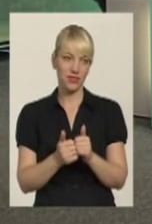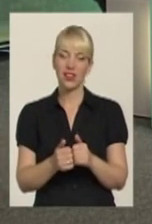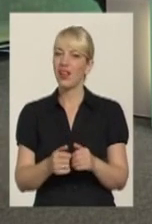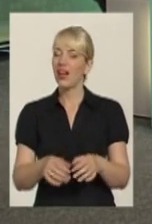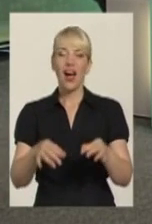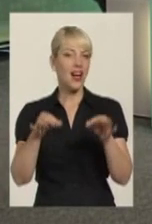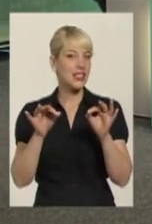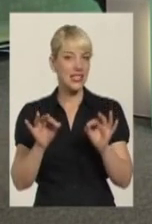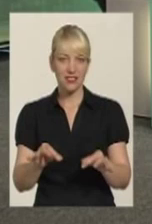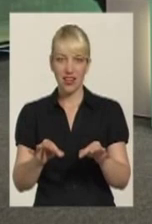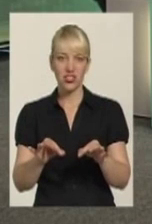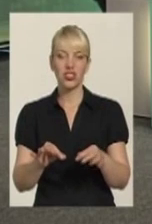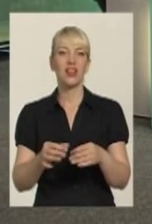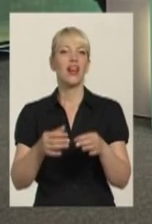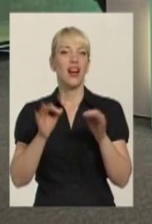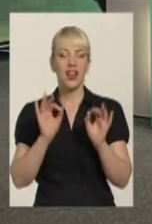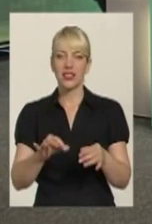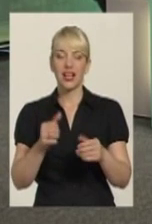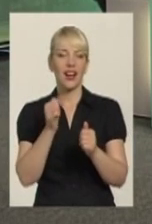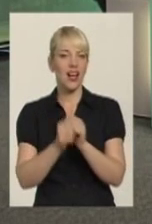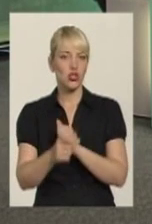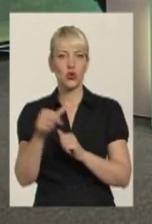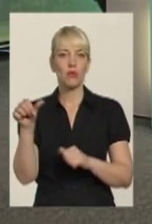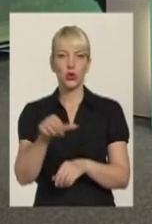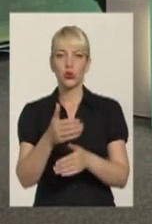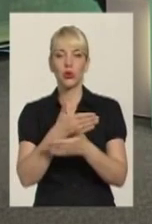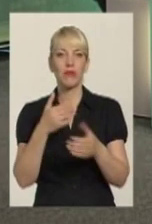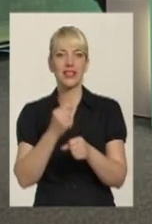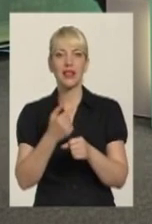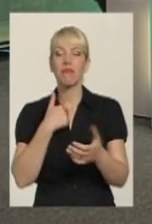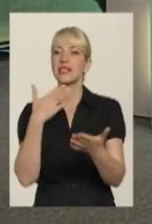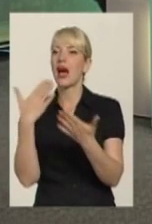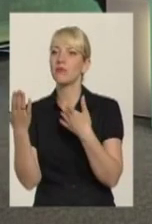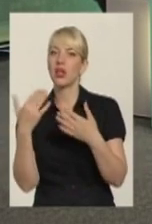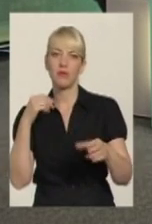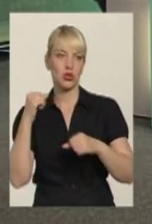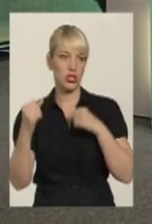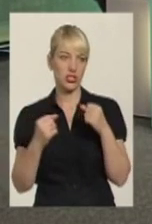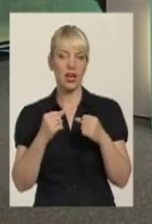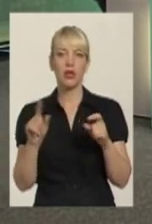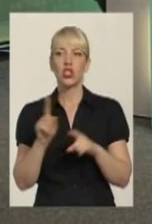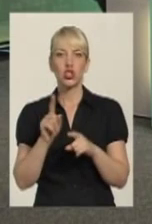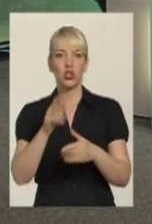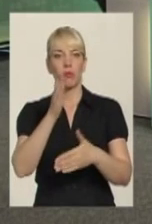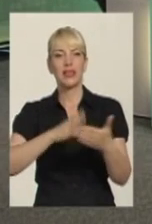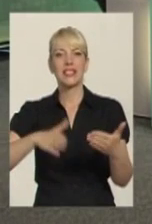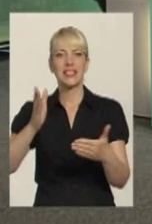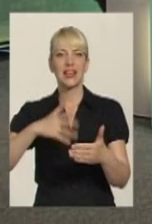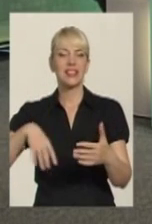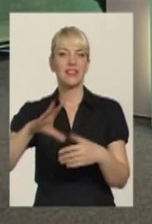кожен день ділимо, ми кожну минуту ділимо, ми вже общаємося з друзями. Аби зняти ті табу і зняти ті всі